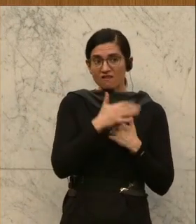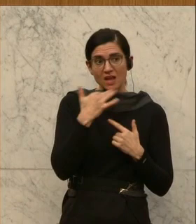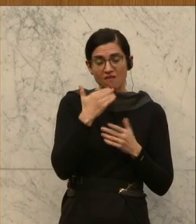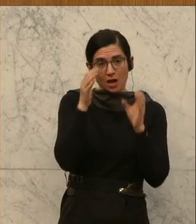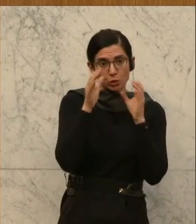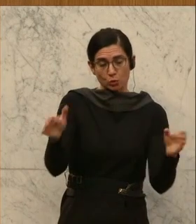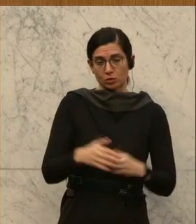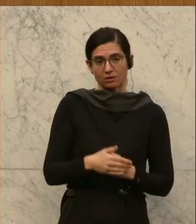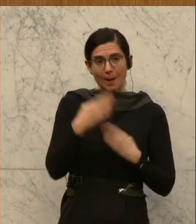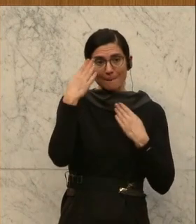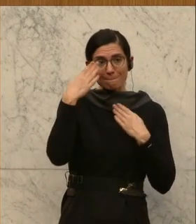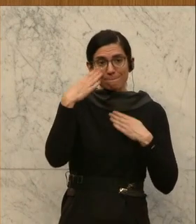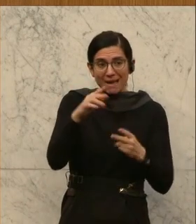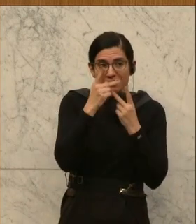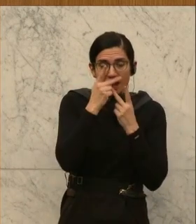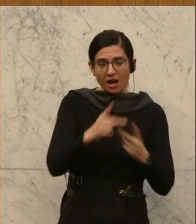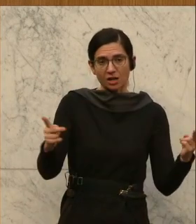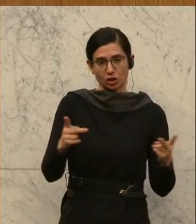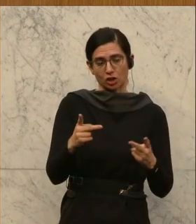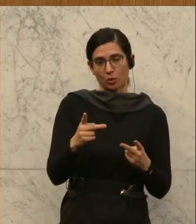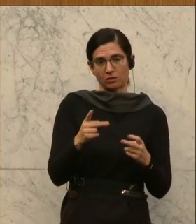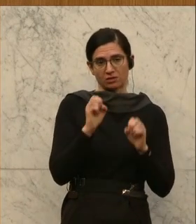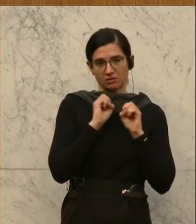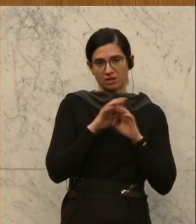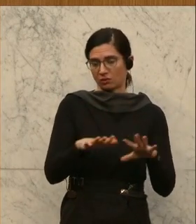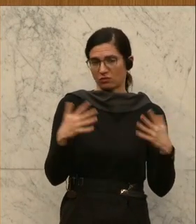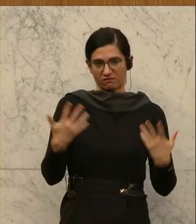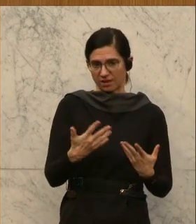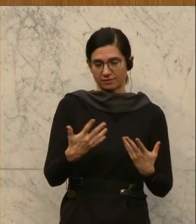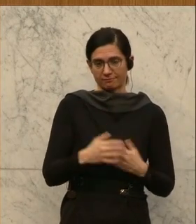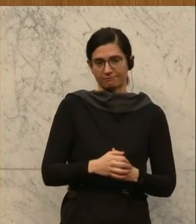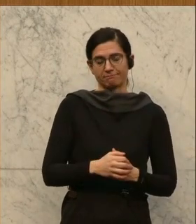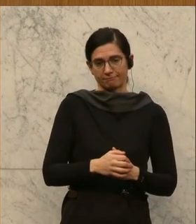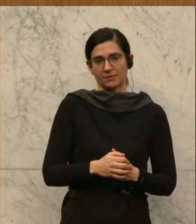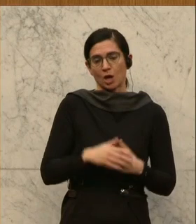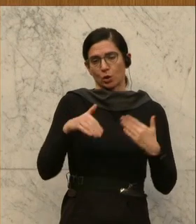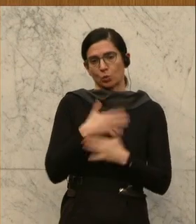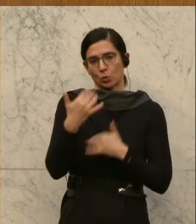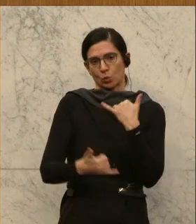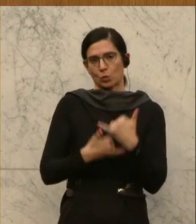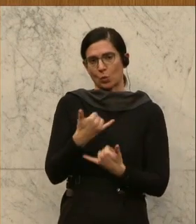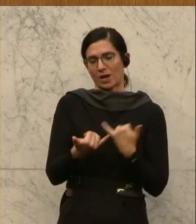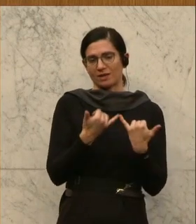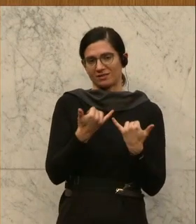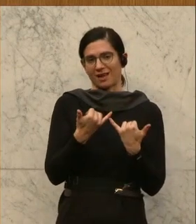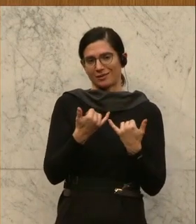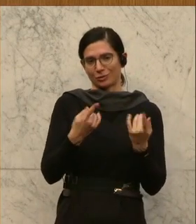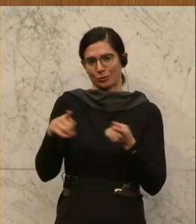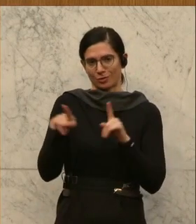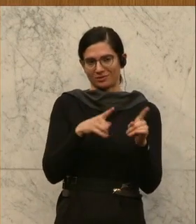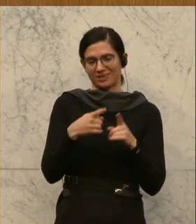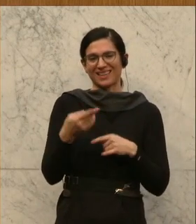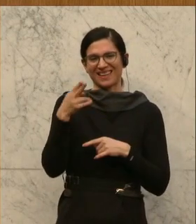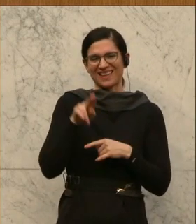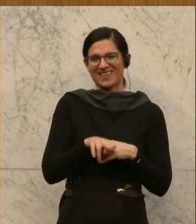die meistgesehene Sendung des ORF im Jahr ist das Neujahrskonzert der Wiener Philharmoniker. Es wird in